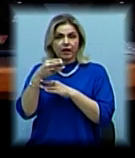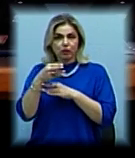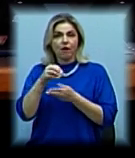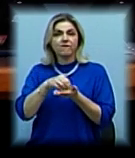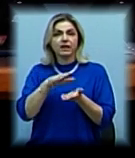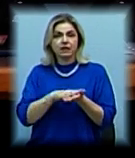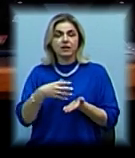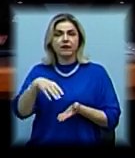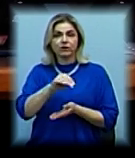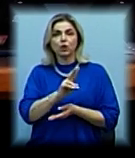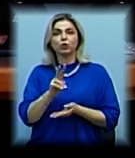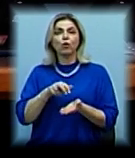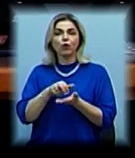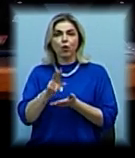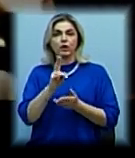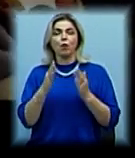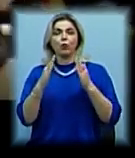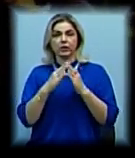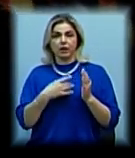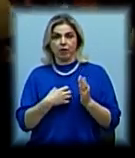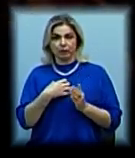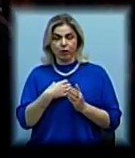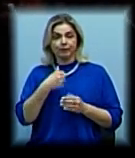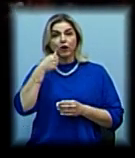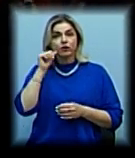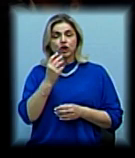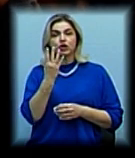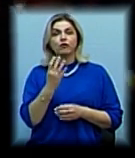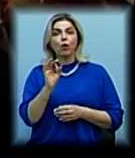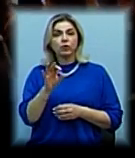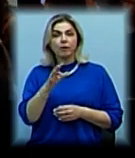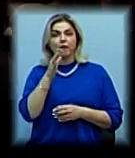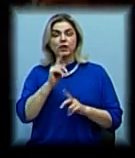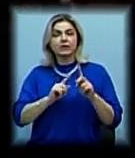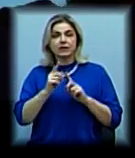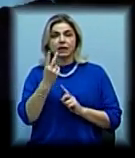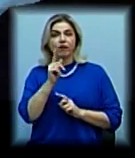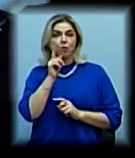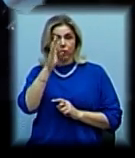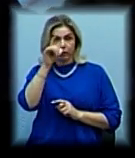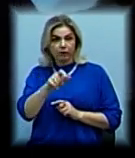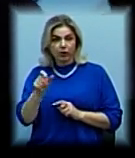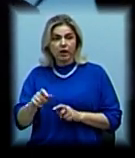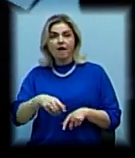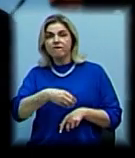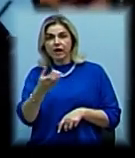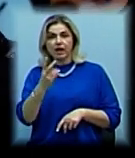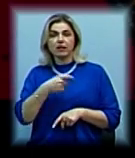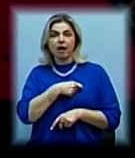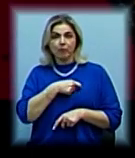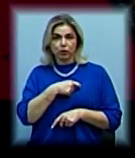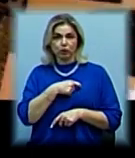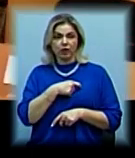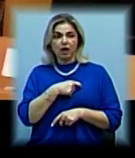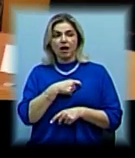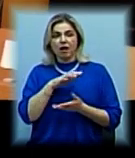всіх, хто входить до будівлі міськради. Нагадаємо, вчора, 4 жовтня, під час сесії двоє молодиків вилили на депутатів міської ради